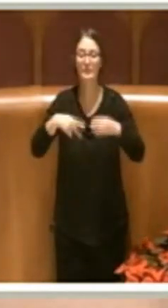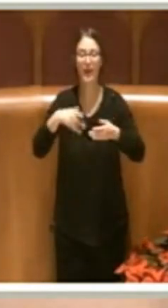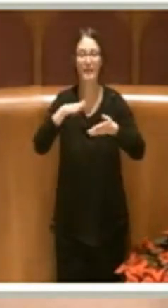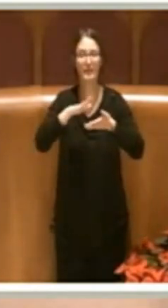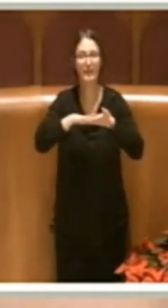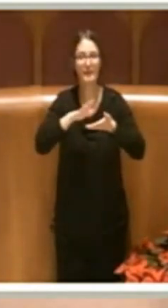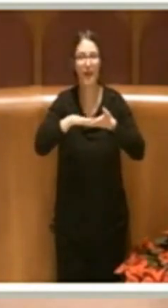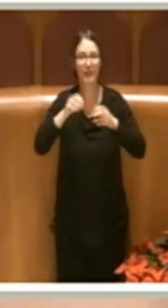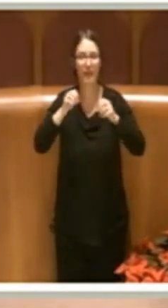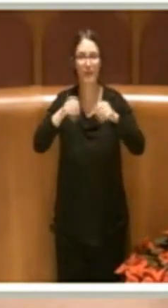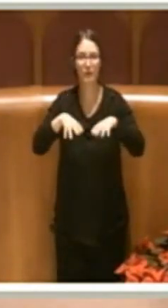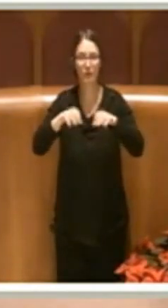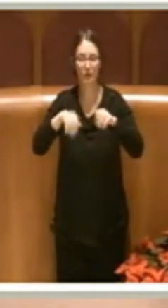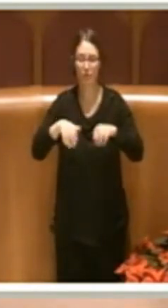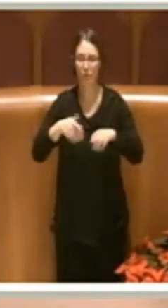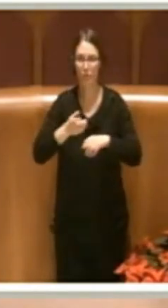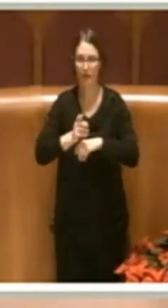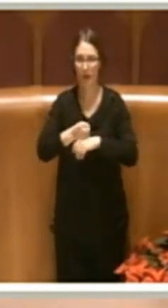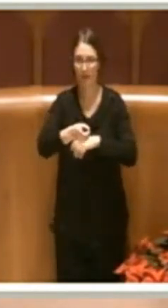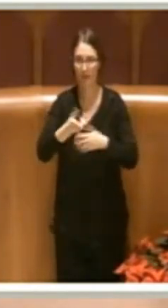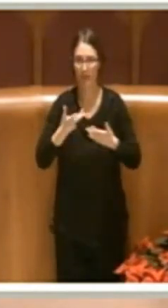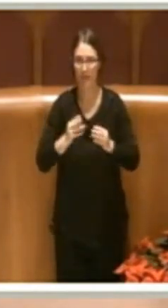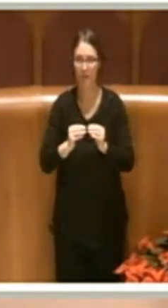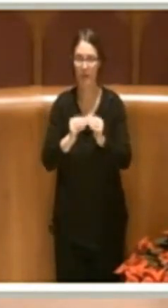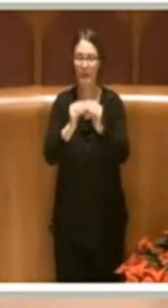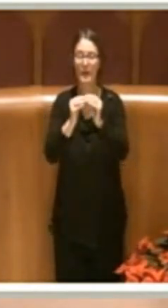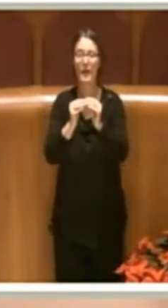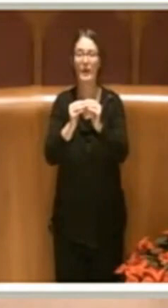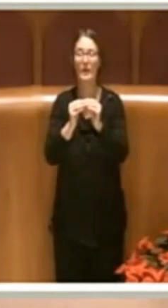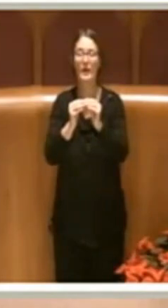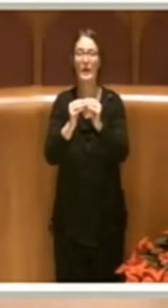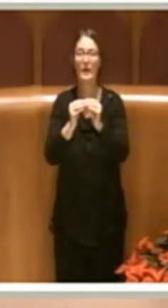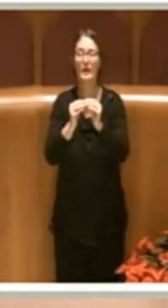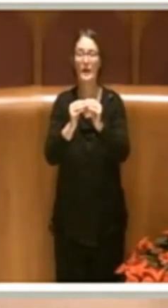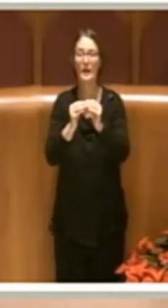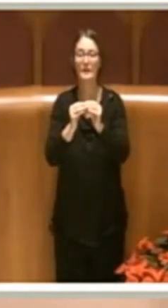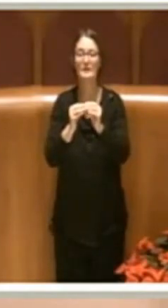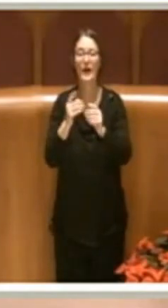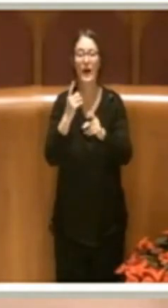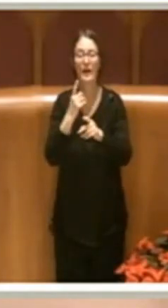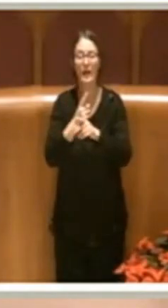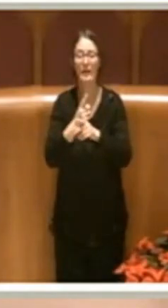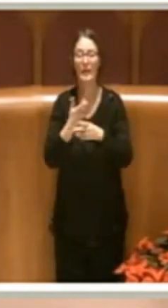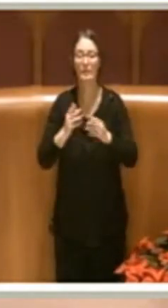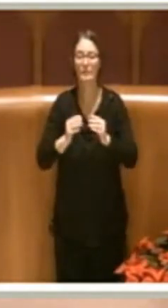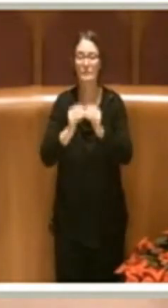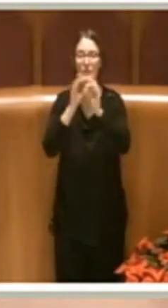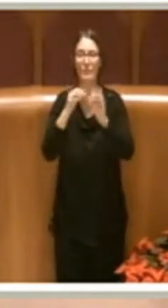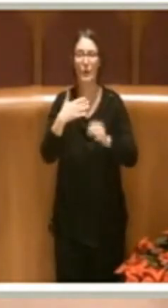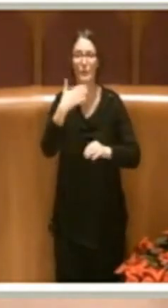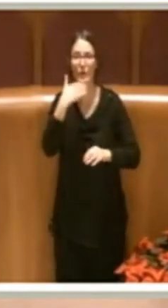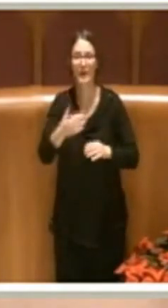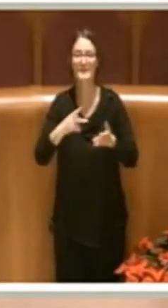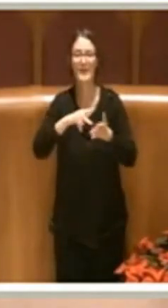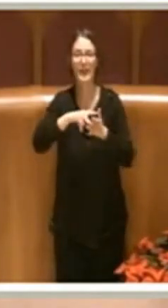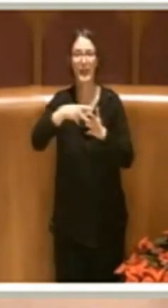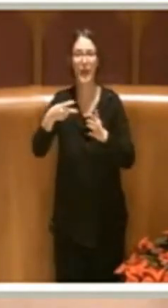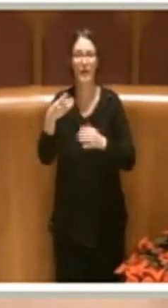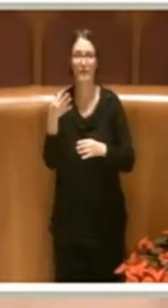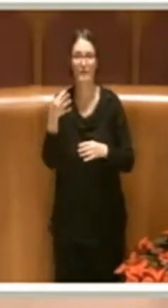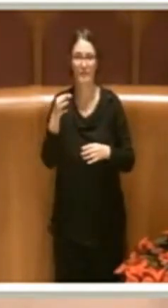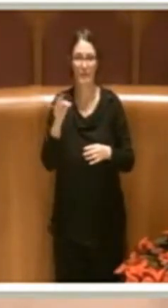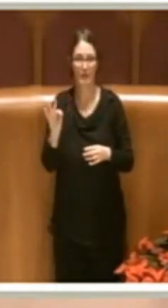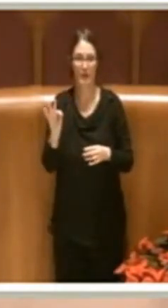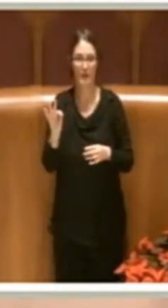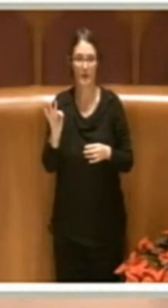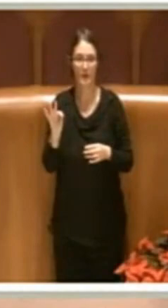andremo a realizzare operino sulle migliori tecnologie, le BAT, le migliori tecnologie che ci